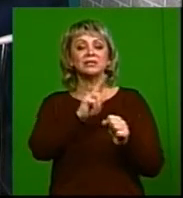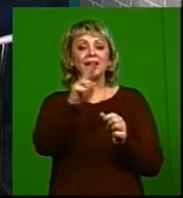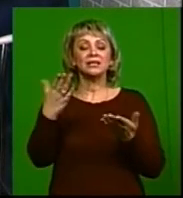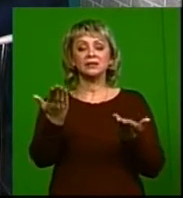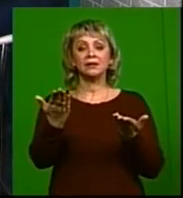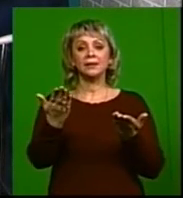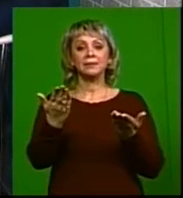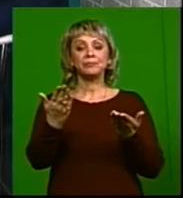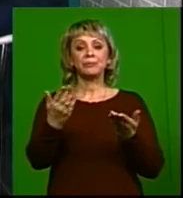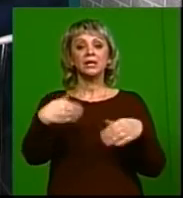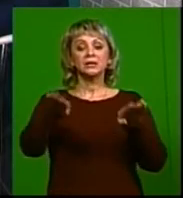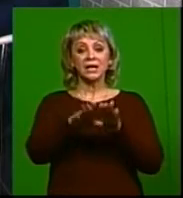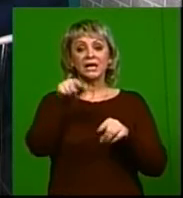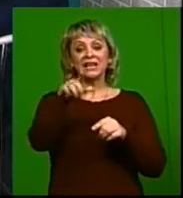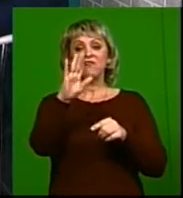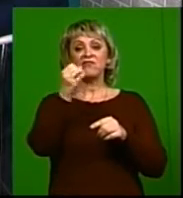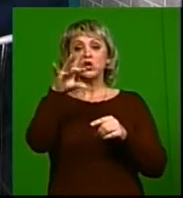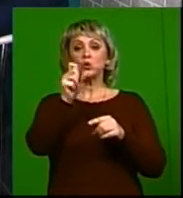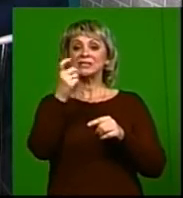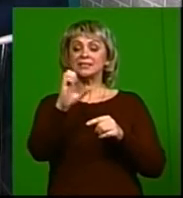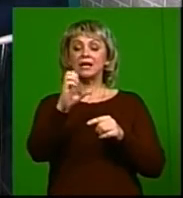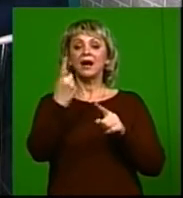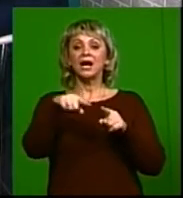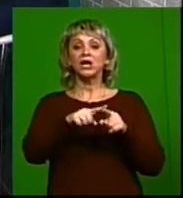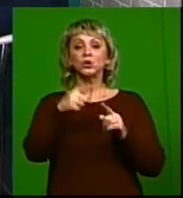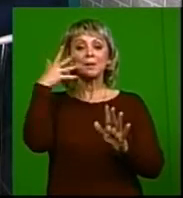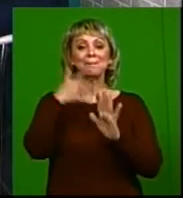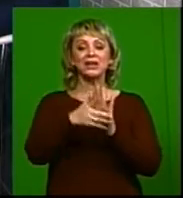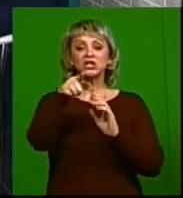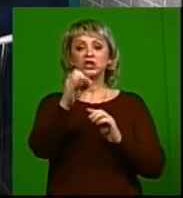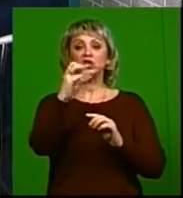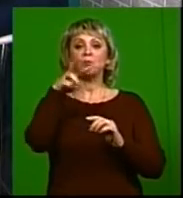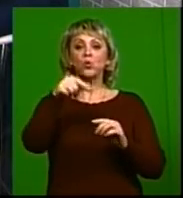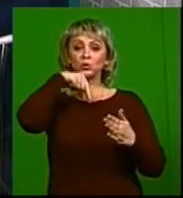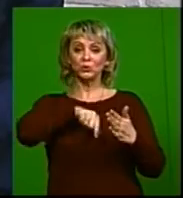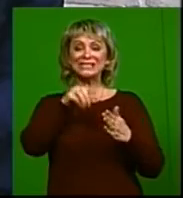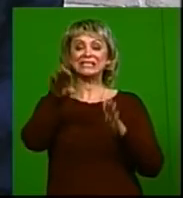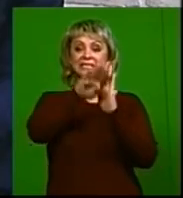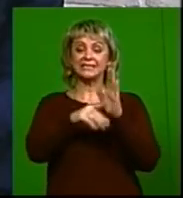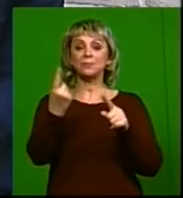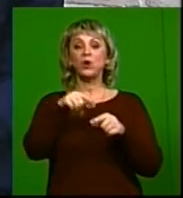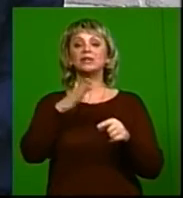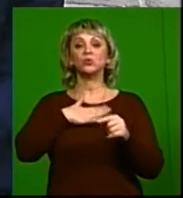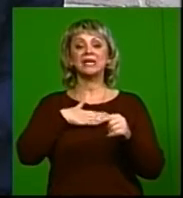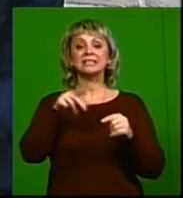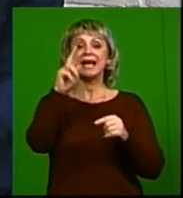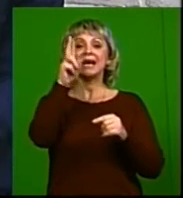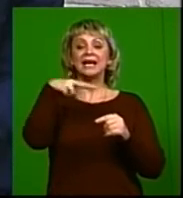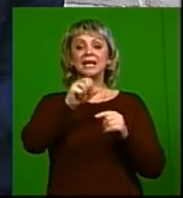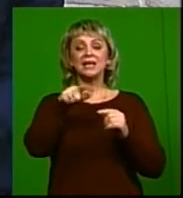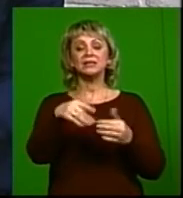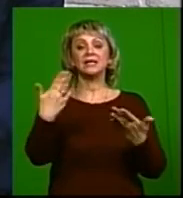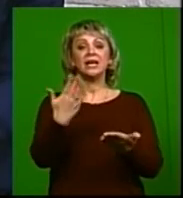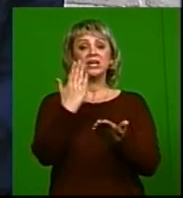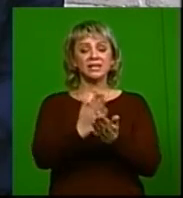концов. Так вот, это вирус. Вирус, который поражает иммунную систему. Иммунная система состоит у нас из клеток и определенных органов.